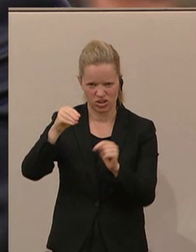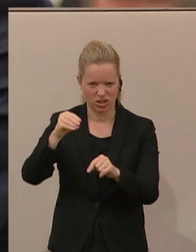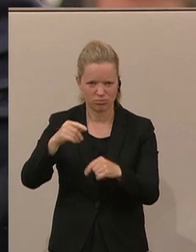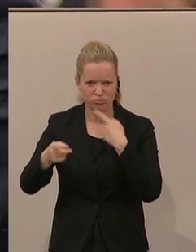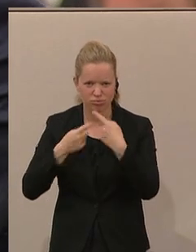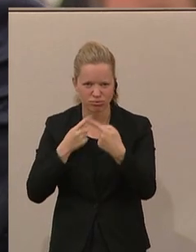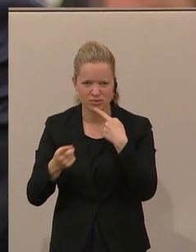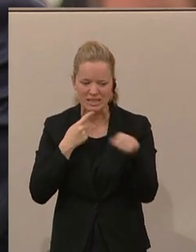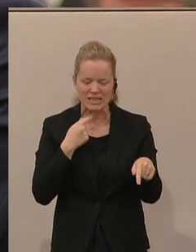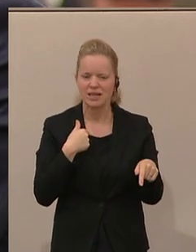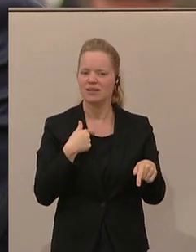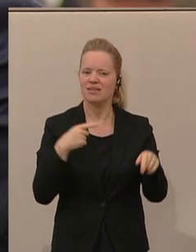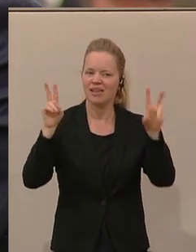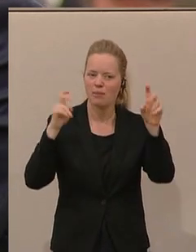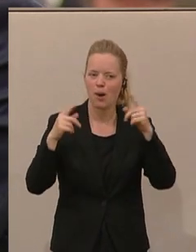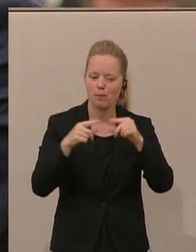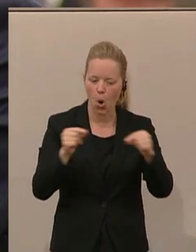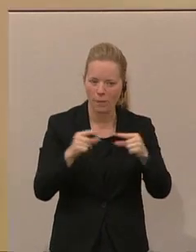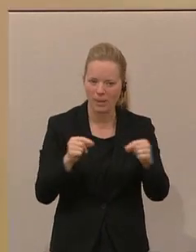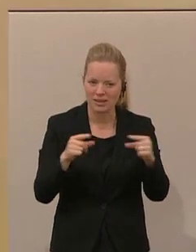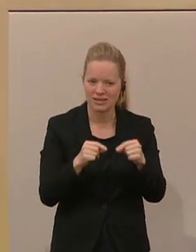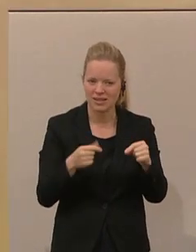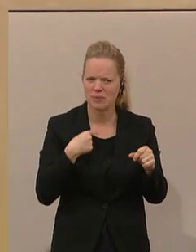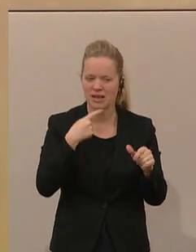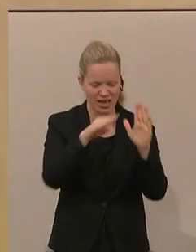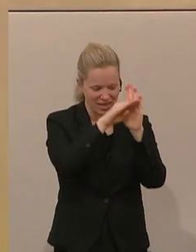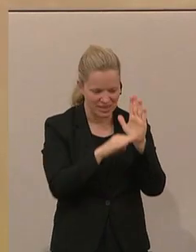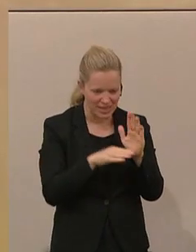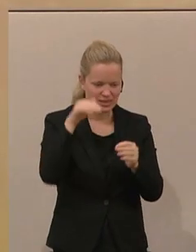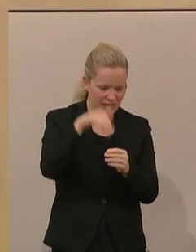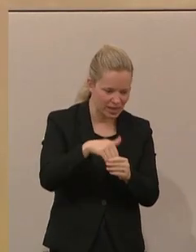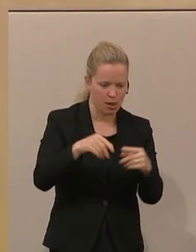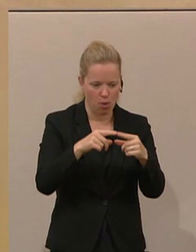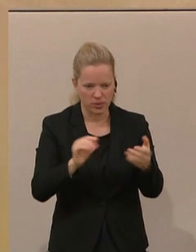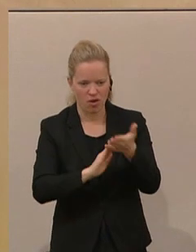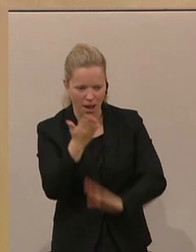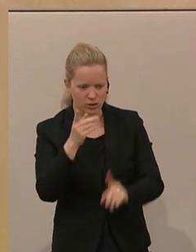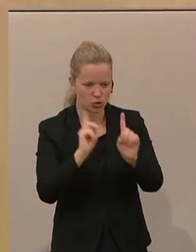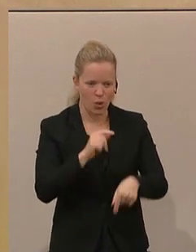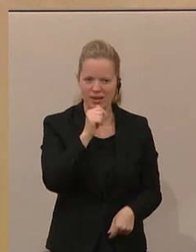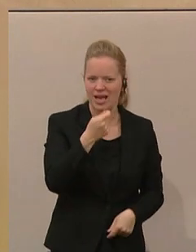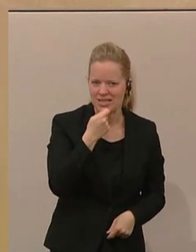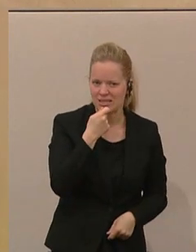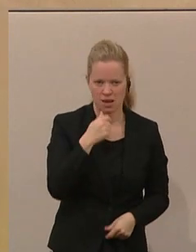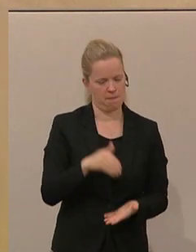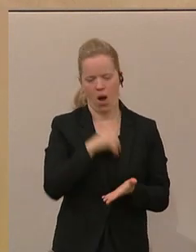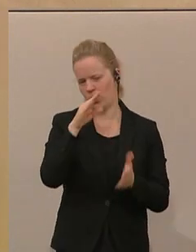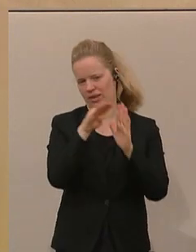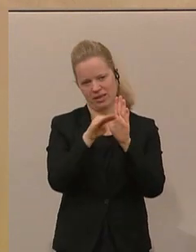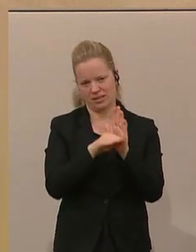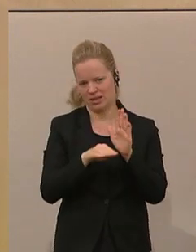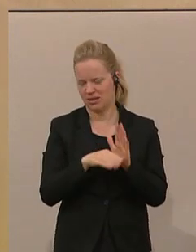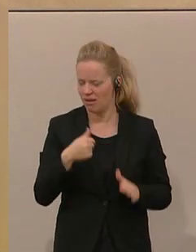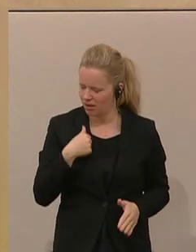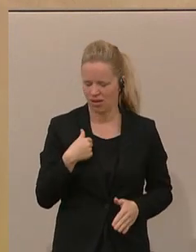Gesetz darüber, dass es verbrannte Pommes, dass man die nicht essen soll. Dafür braucht es keine Gesetze. Dazu stehe ich nach wie vor. Danke